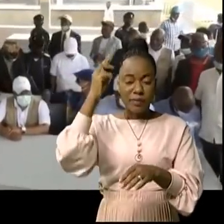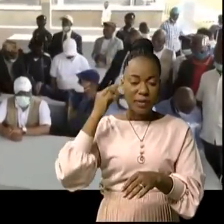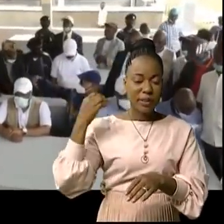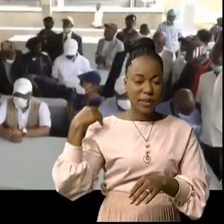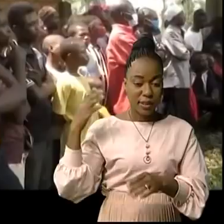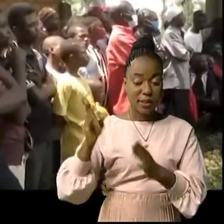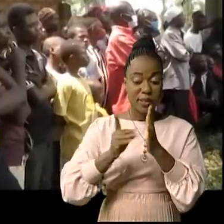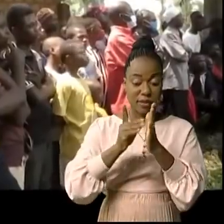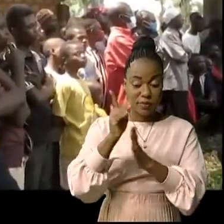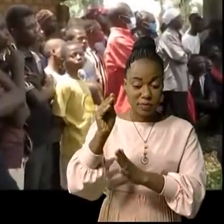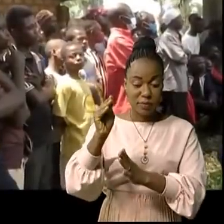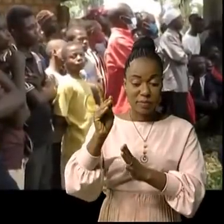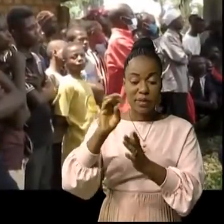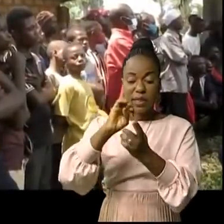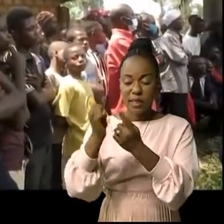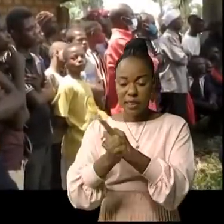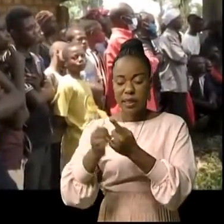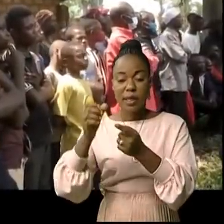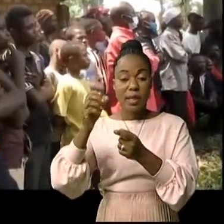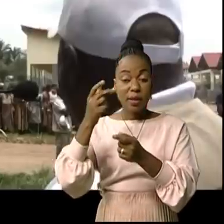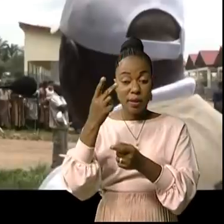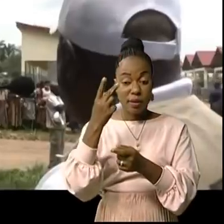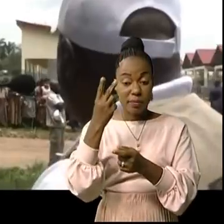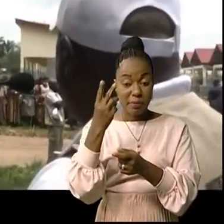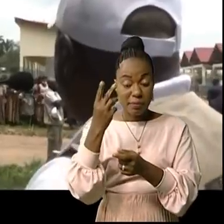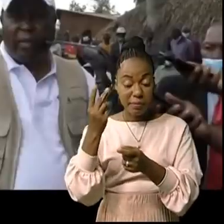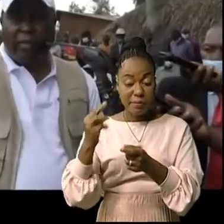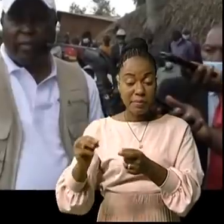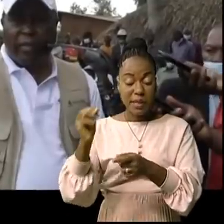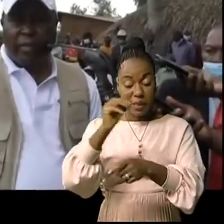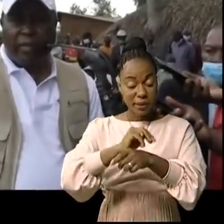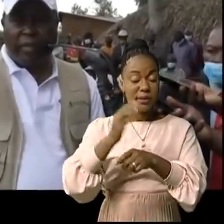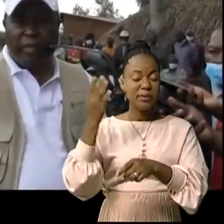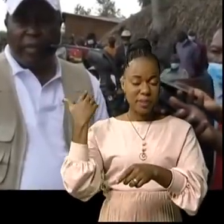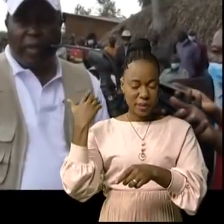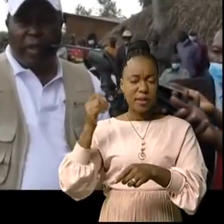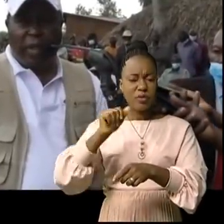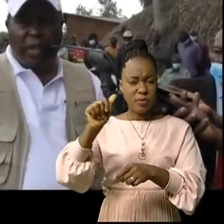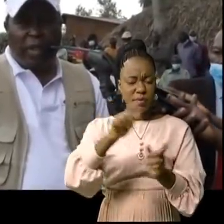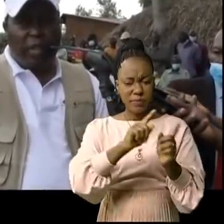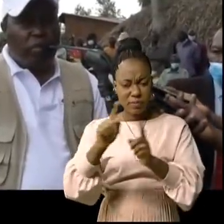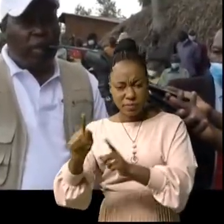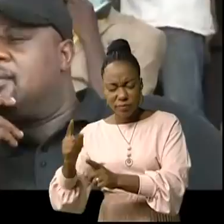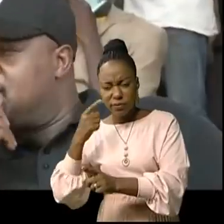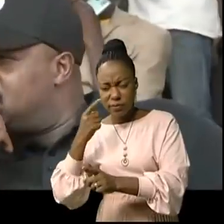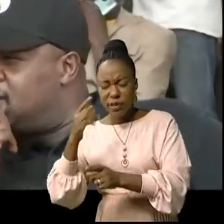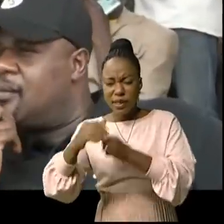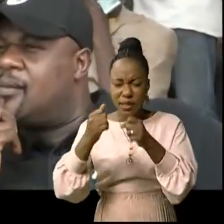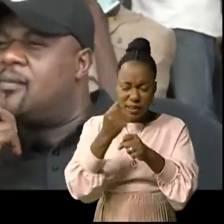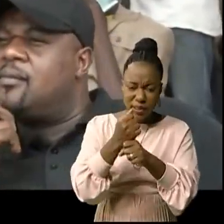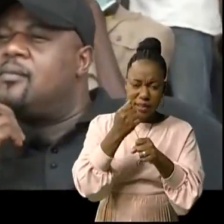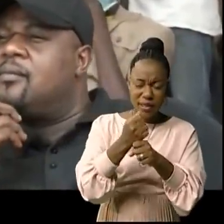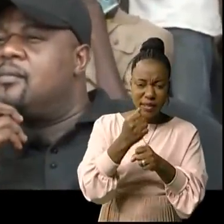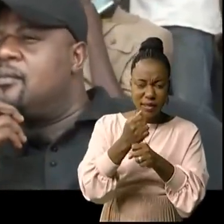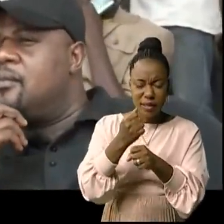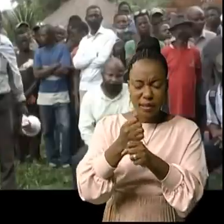développement rural qui a inauguré mardi dernier cet ouvrage. François Roubou Tamassou Mbouko a alloué le travail abattu par celle qui avait